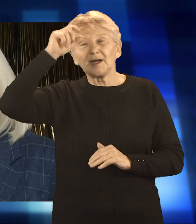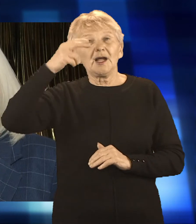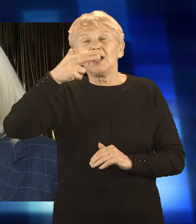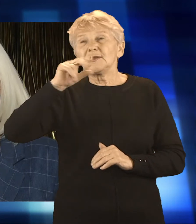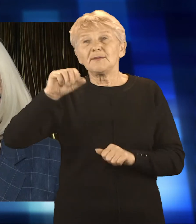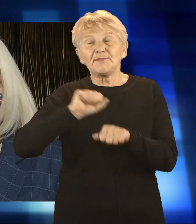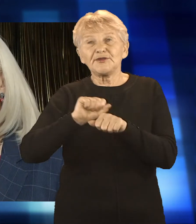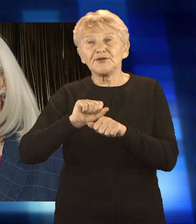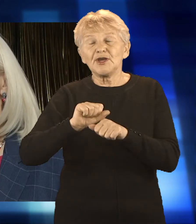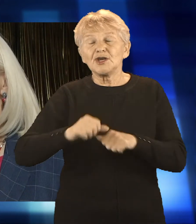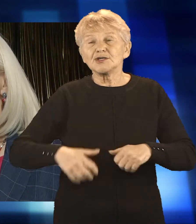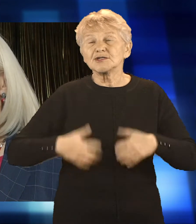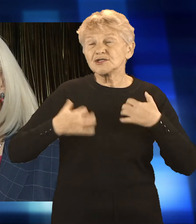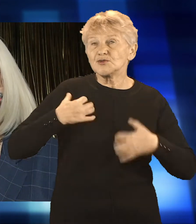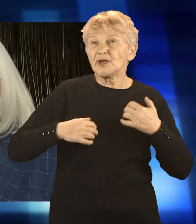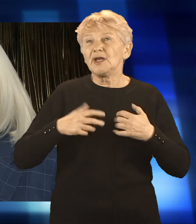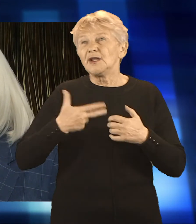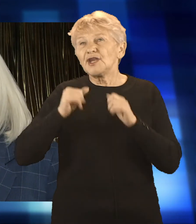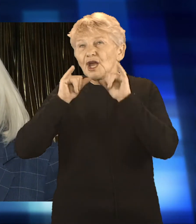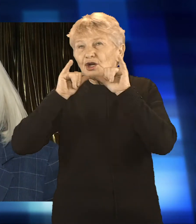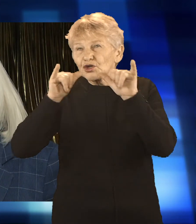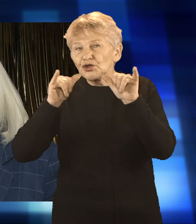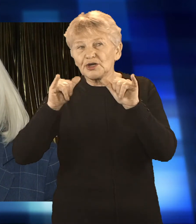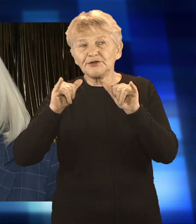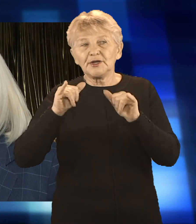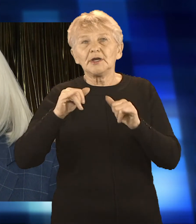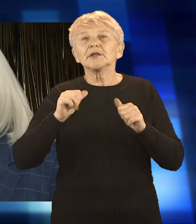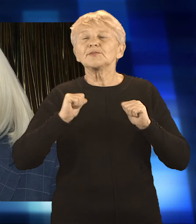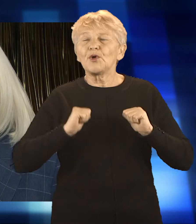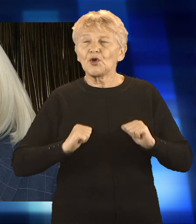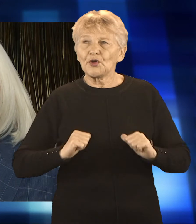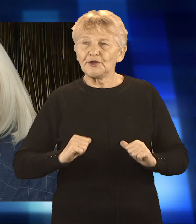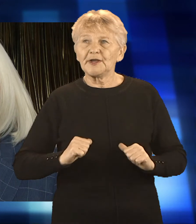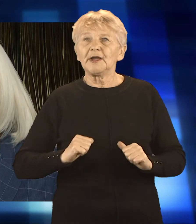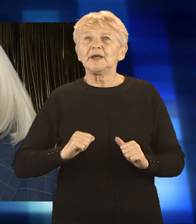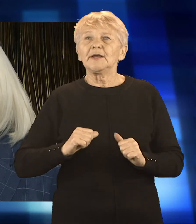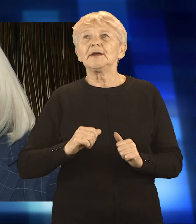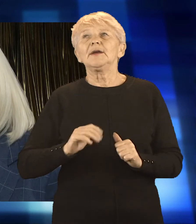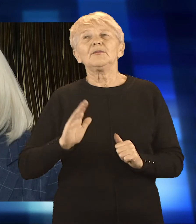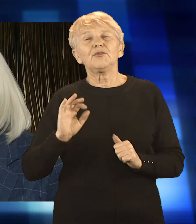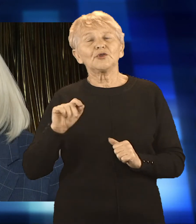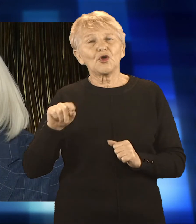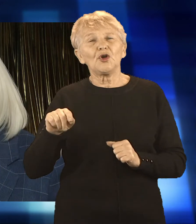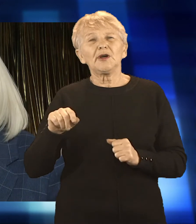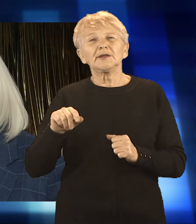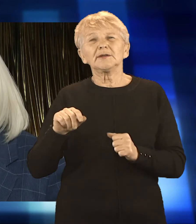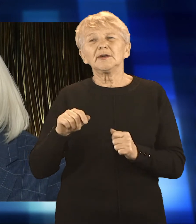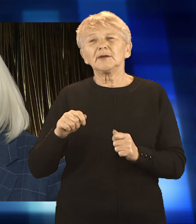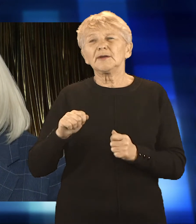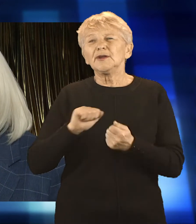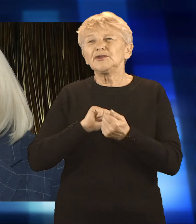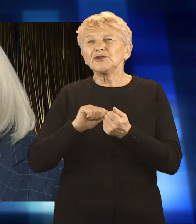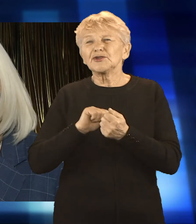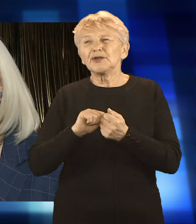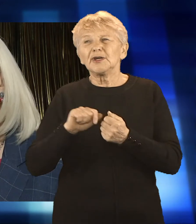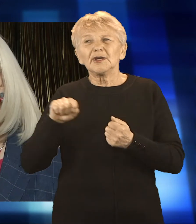także shatdauny, to są takie emocje, których nie da się powstrzymać. To jakby jest nakazane z punktu